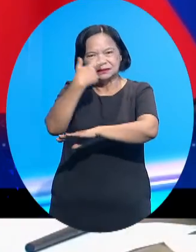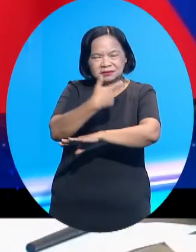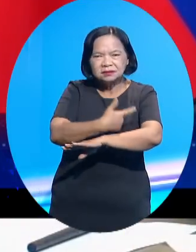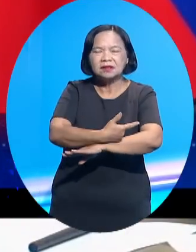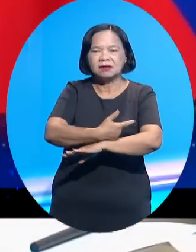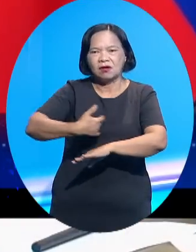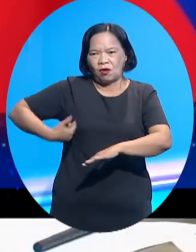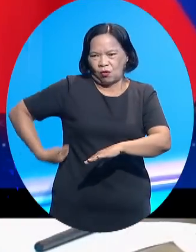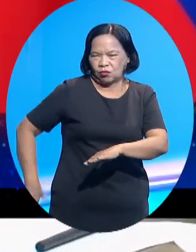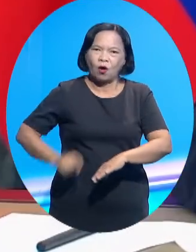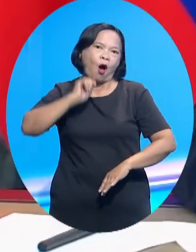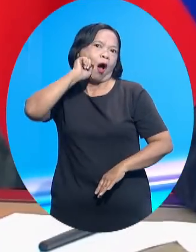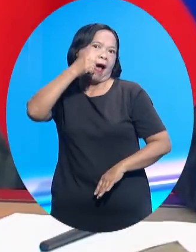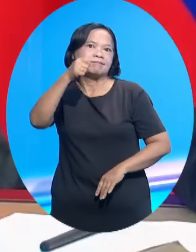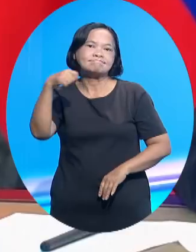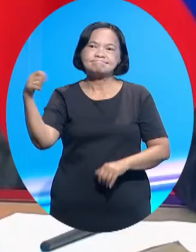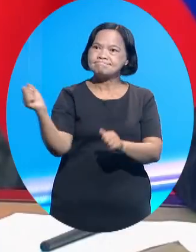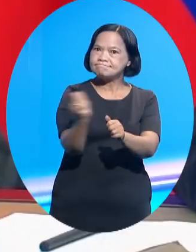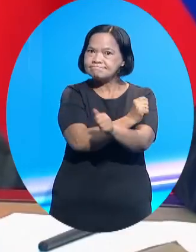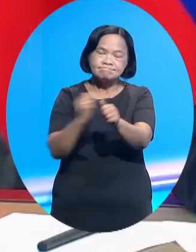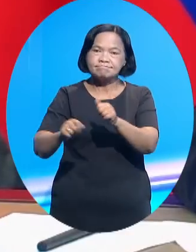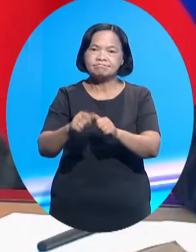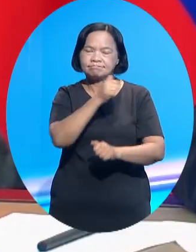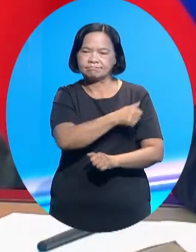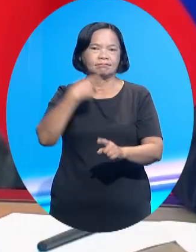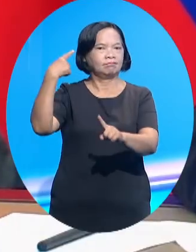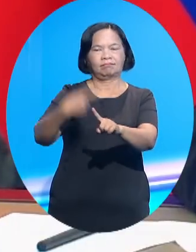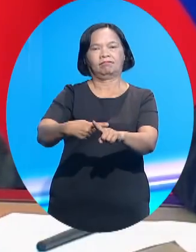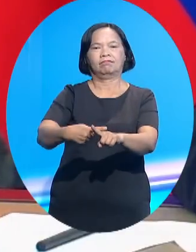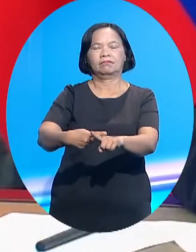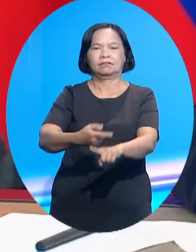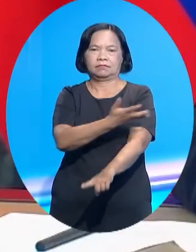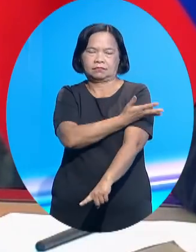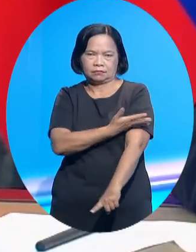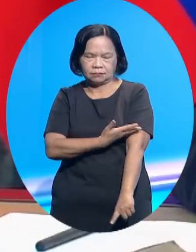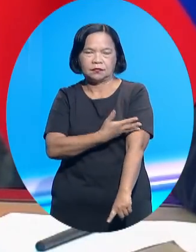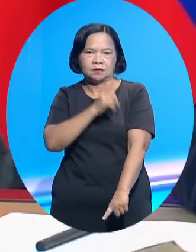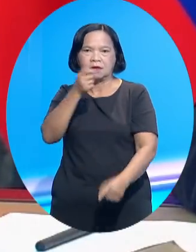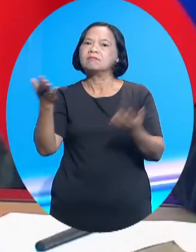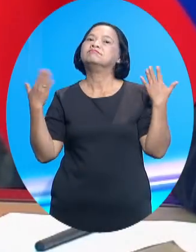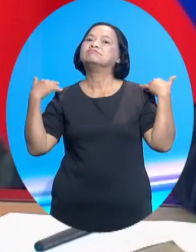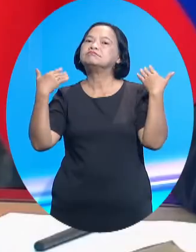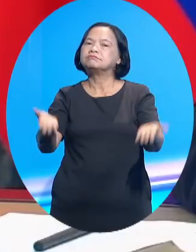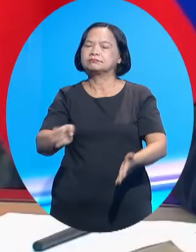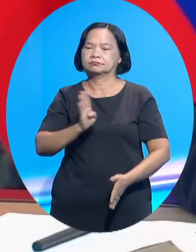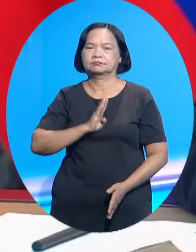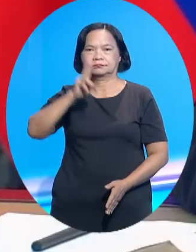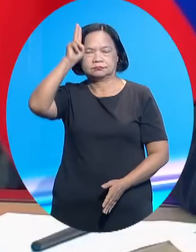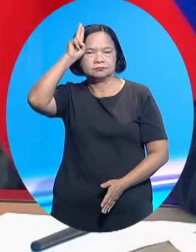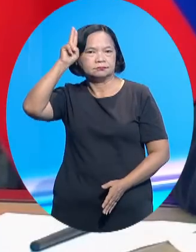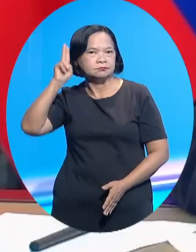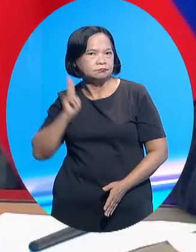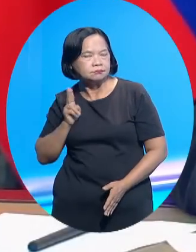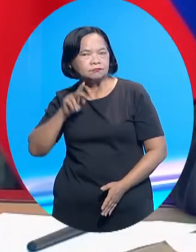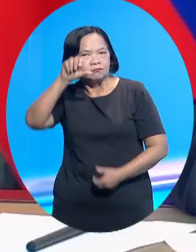đây là một tội ác vô nghĩa và tàn bạo đã khiến dân thường thiệt mạng và bị thương. Nga đương nhiên sẽ đáp trả. Bộ Quốc phòng đang chuẩn bị các đề